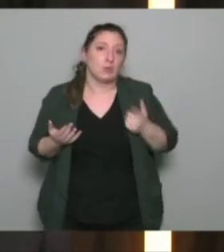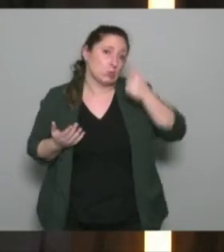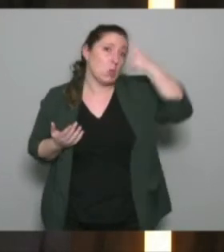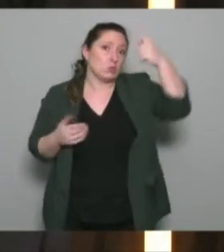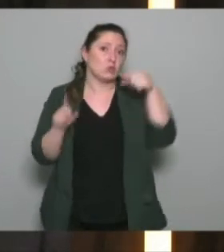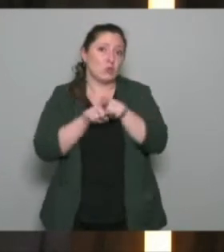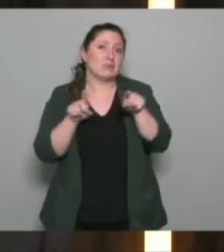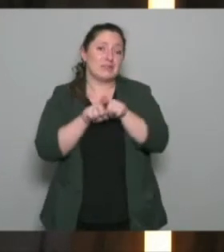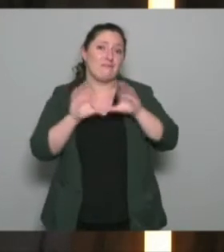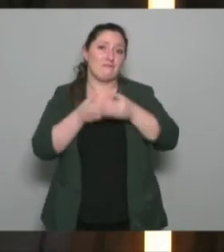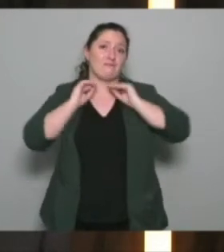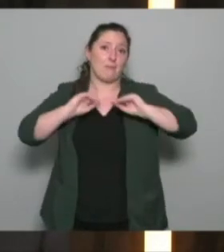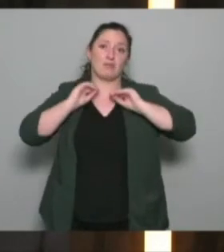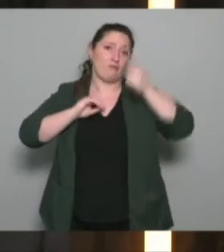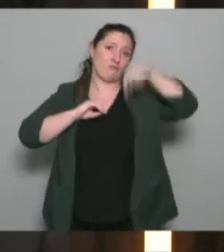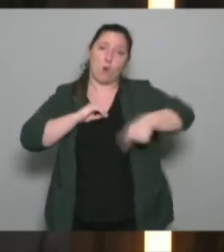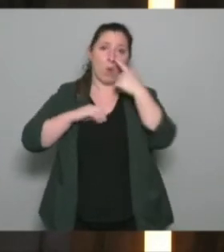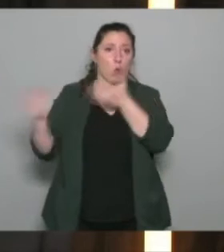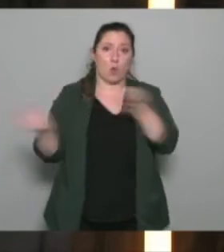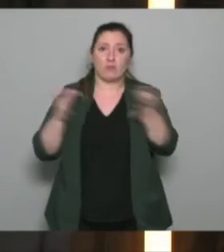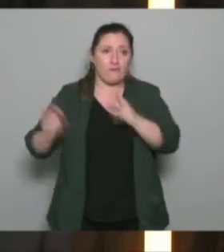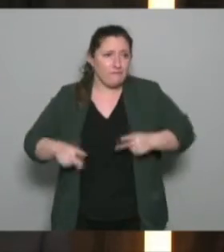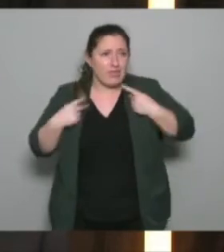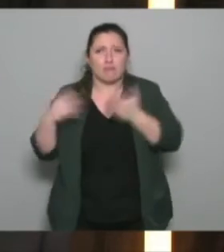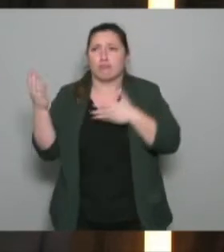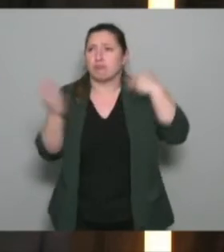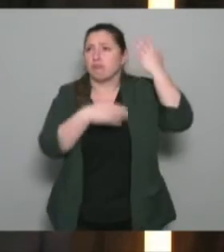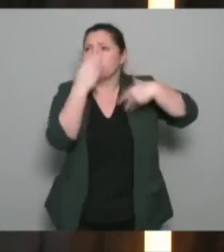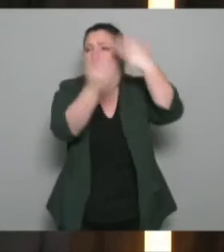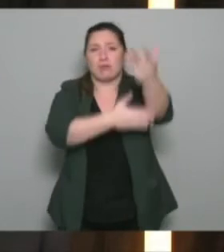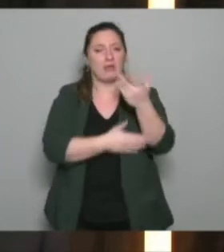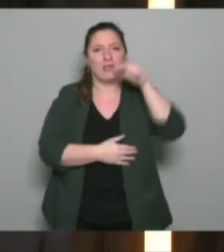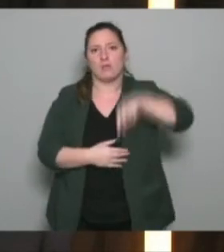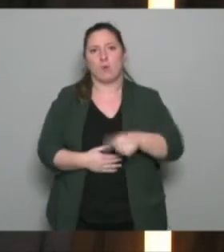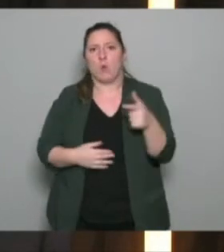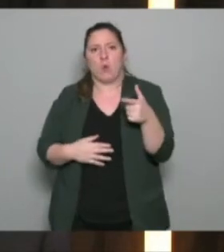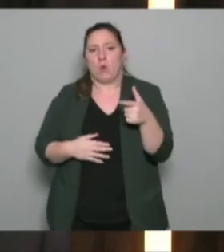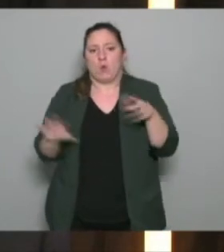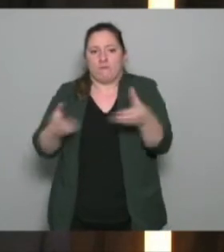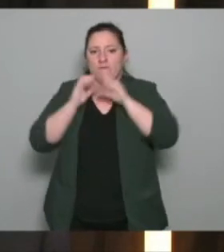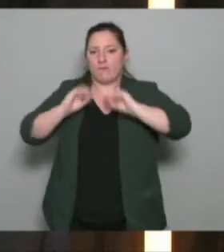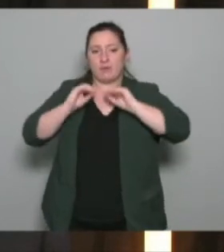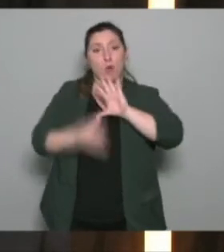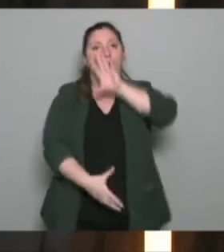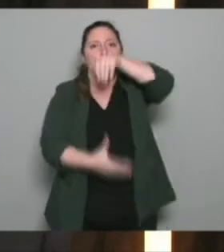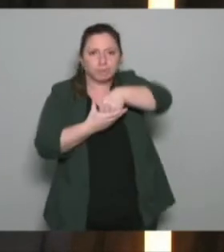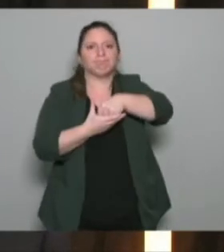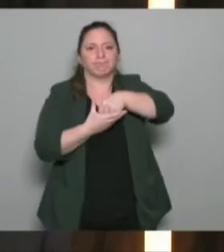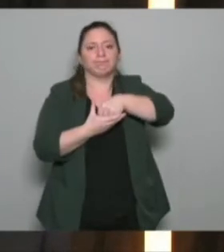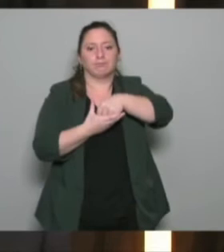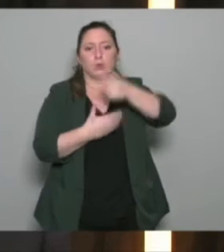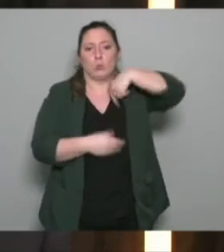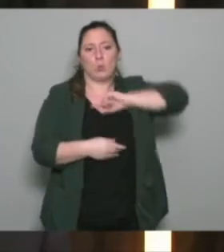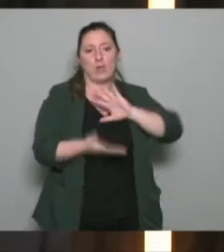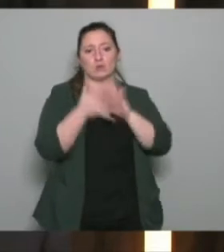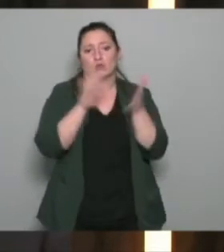intégrer la formation tout au long de la vie enfin tout au long de l'activité du salarié ou de la salariée dans nos associations